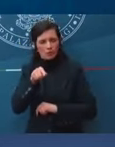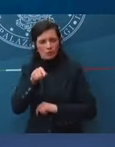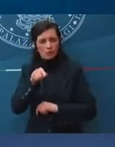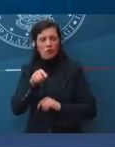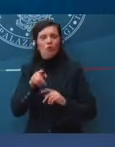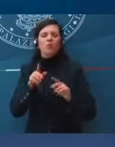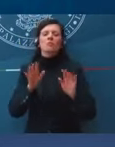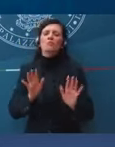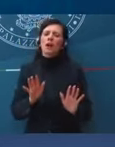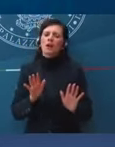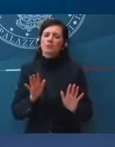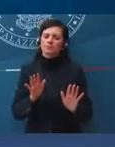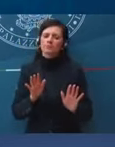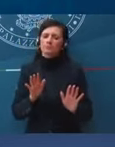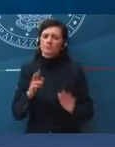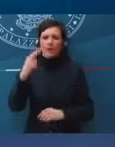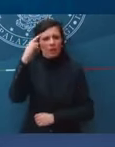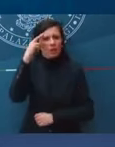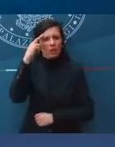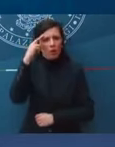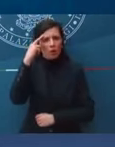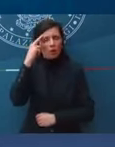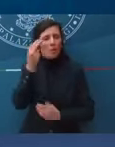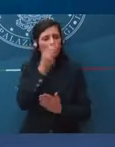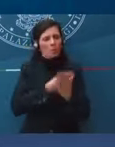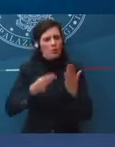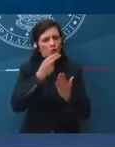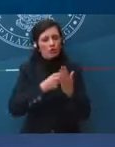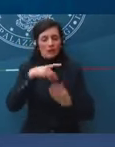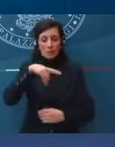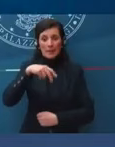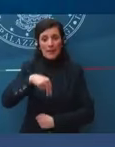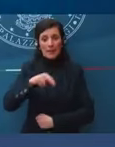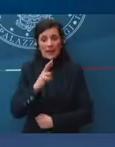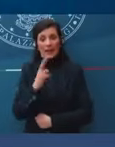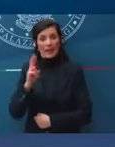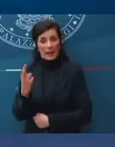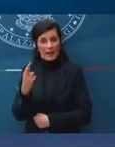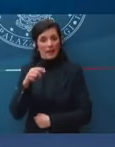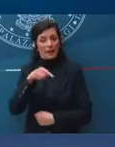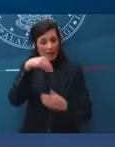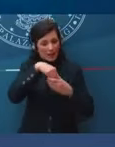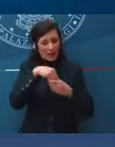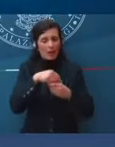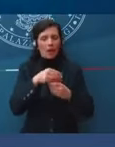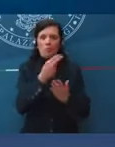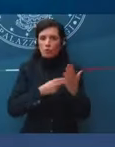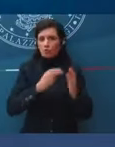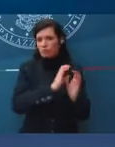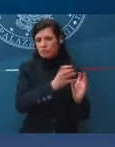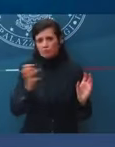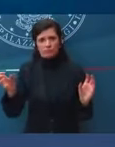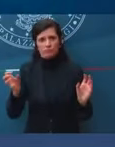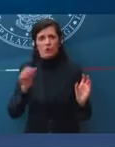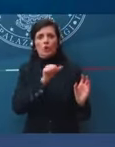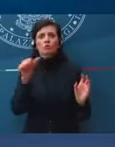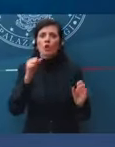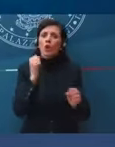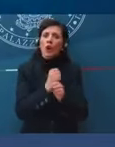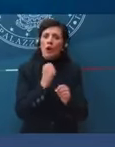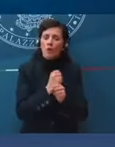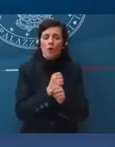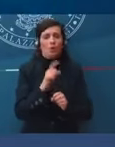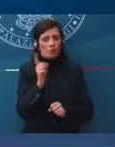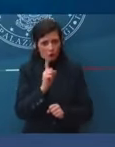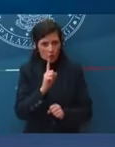Però, ricordiamoci che ci sono tanti altri progetti nel PNRR che riguardano non solo i lavori, ma anche la